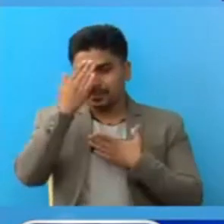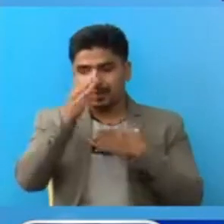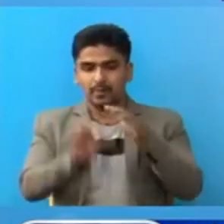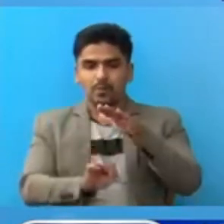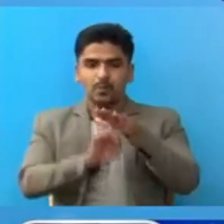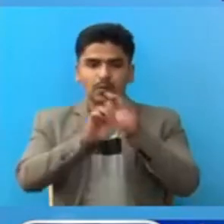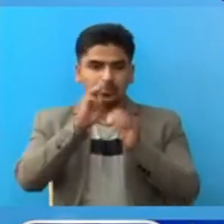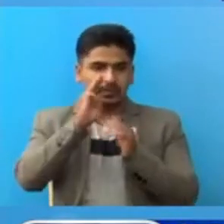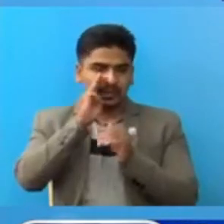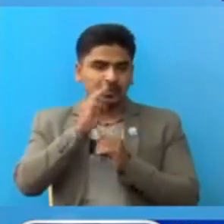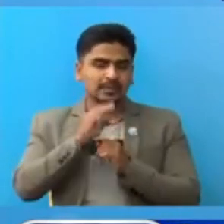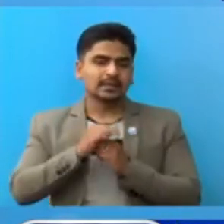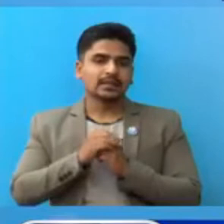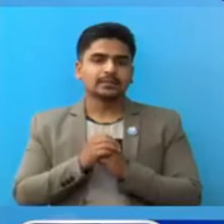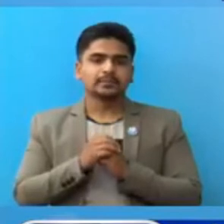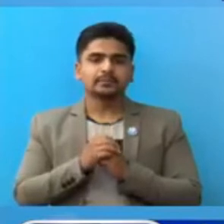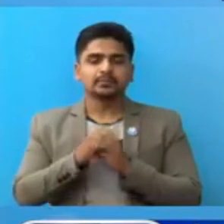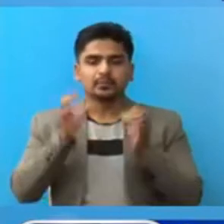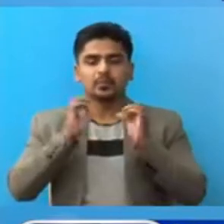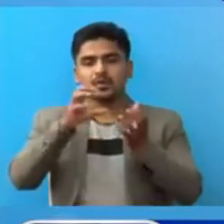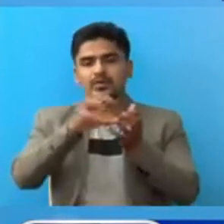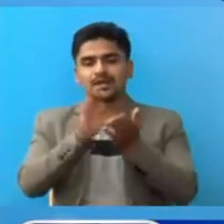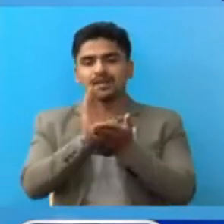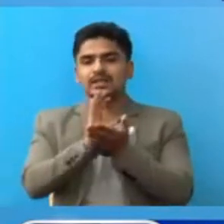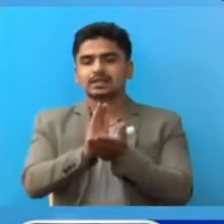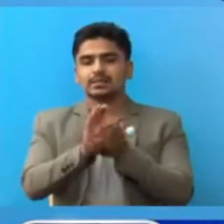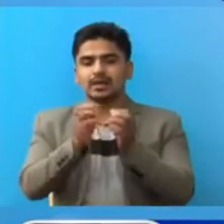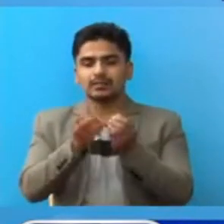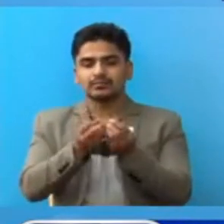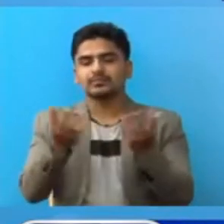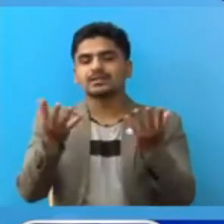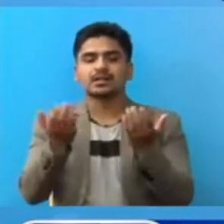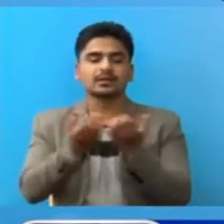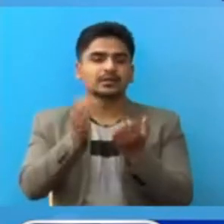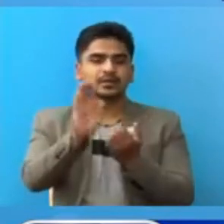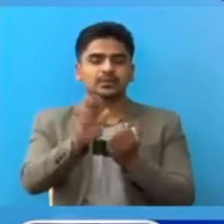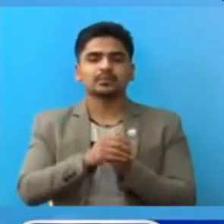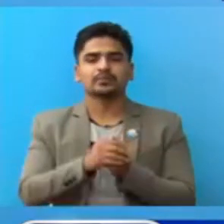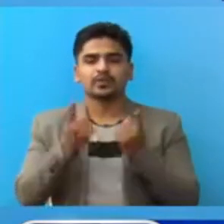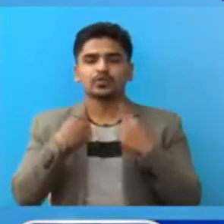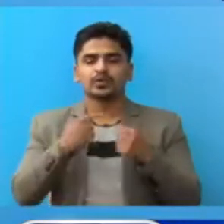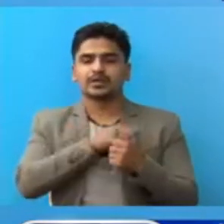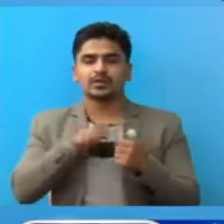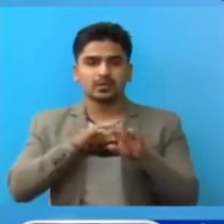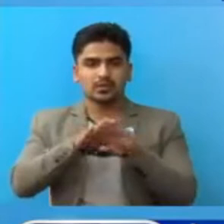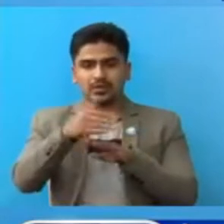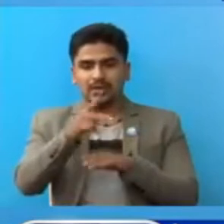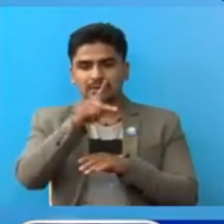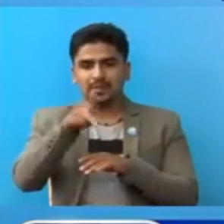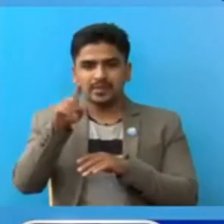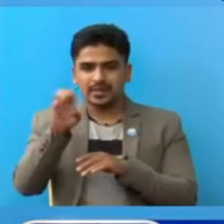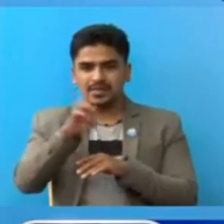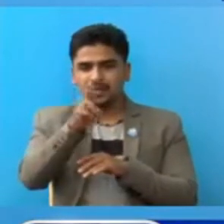पहुंच मां प्रयोक साला सेवा विस्तार भयको छा स्वास्त्य कर्मी अरूलाई PPE